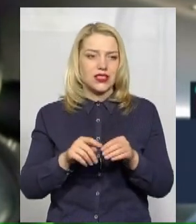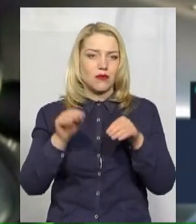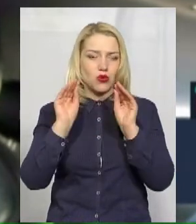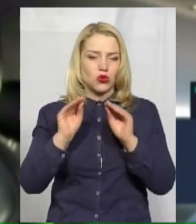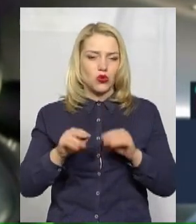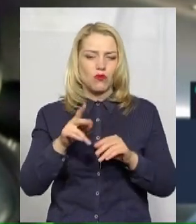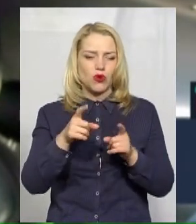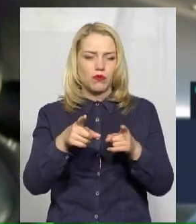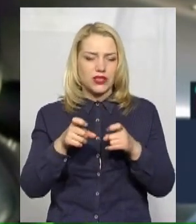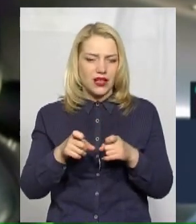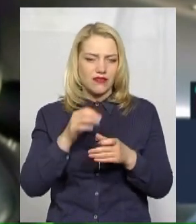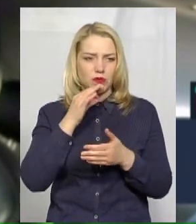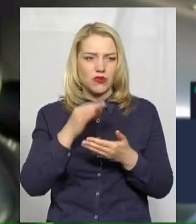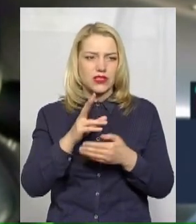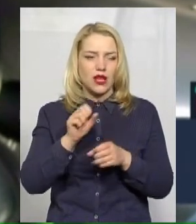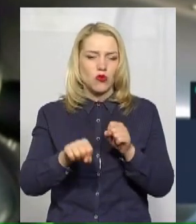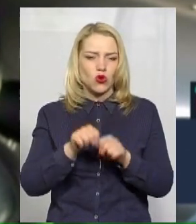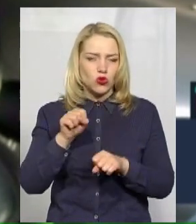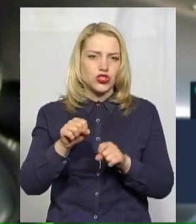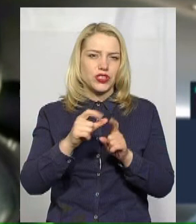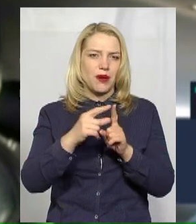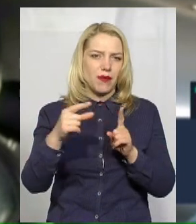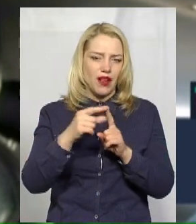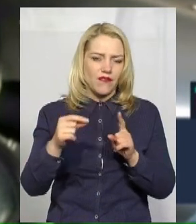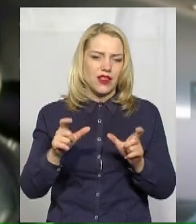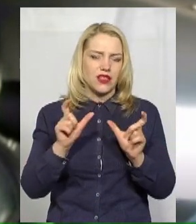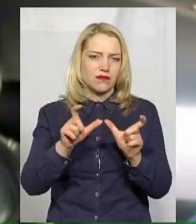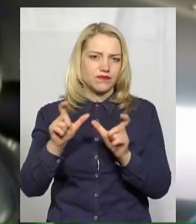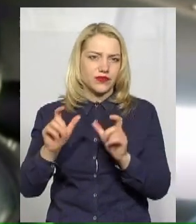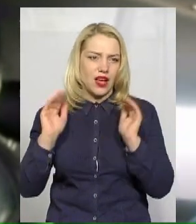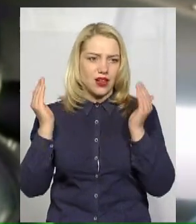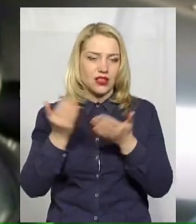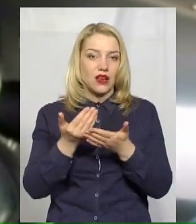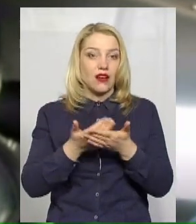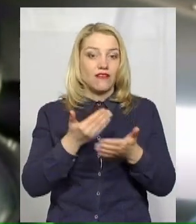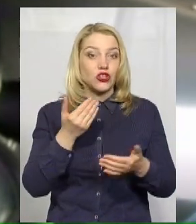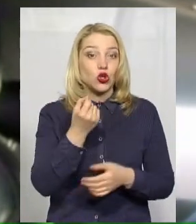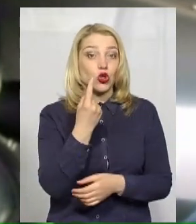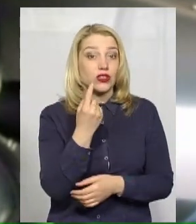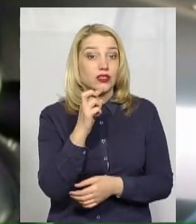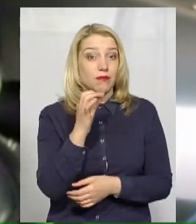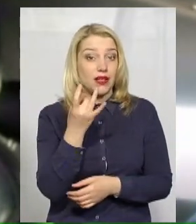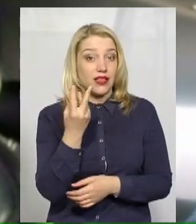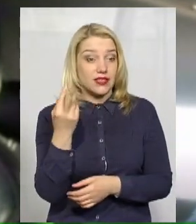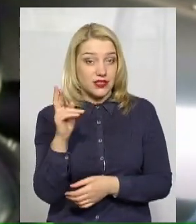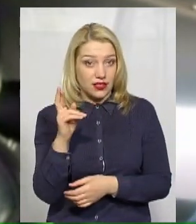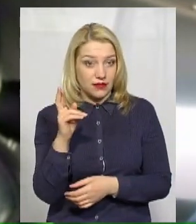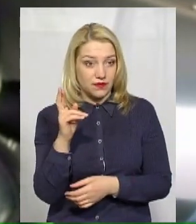за порушення карантинних правил, які були введені постановою Кабінету міністрів 11 березня. Вони в основному